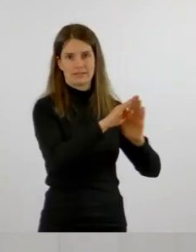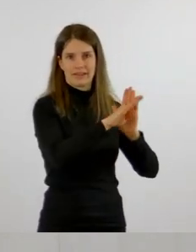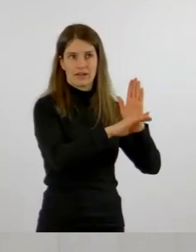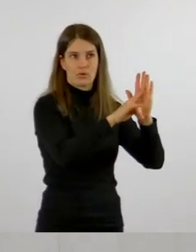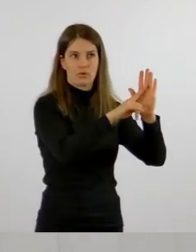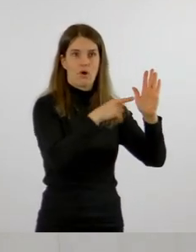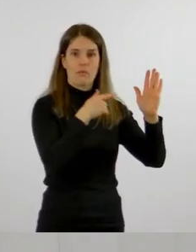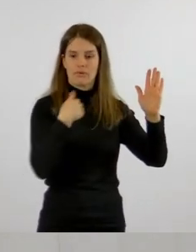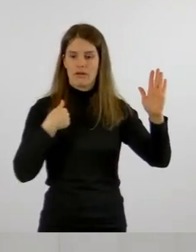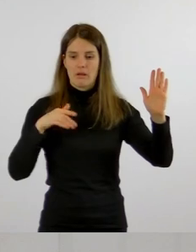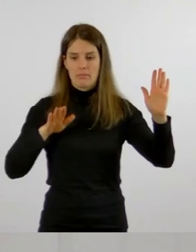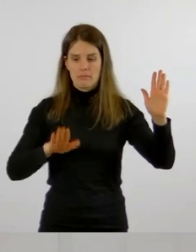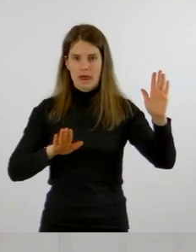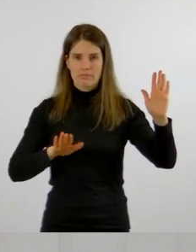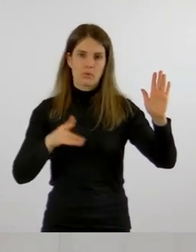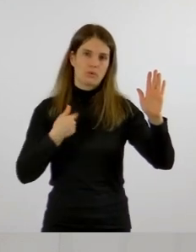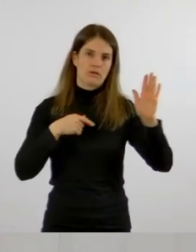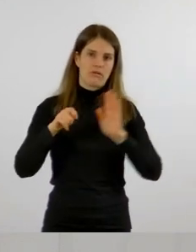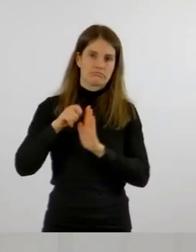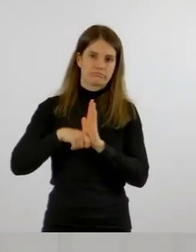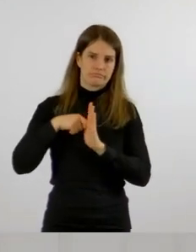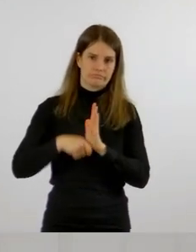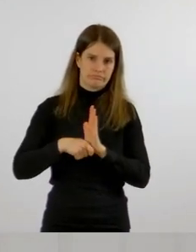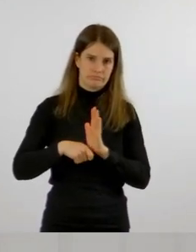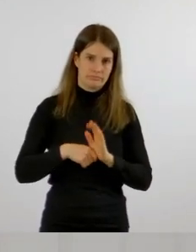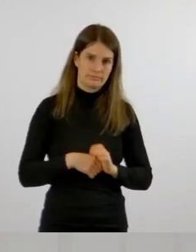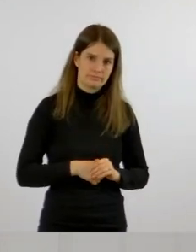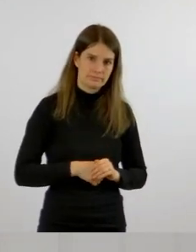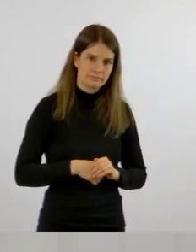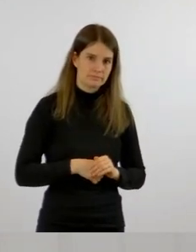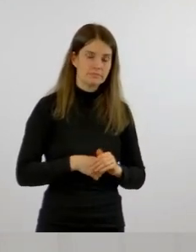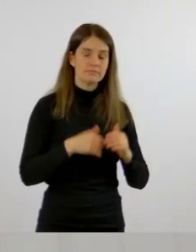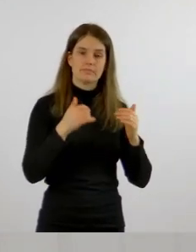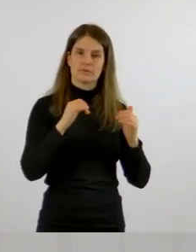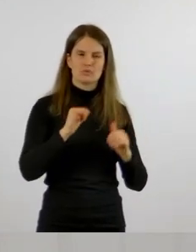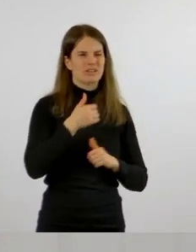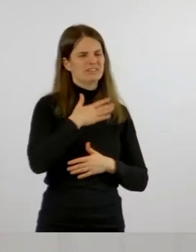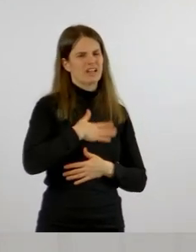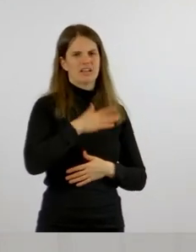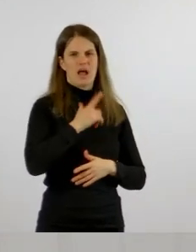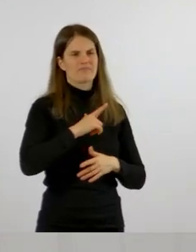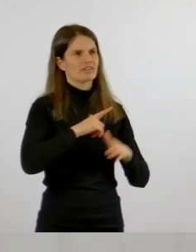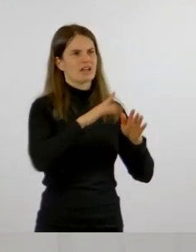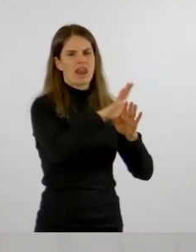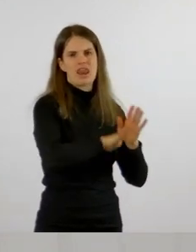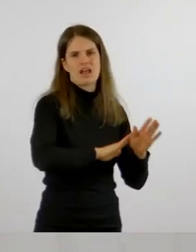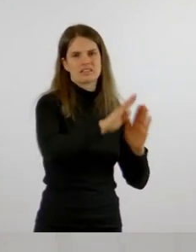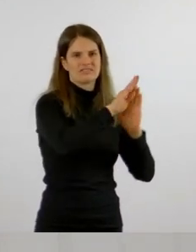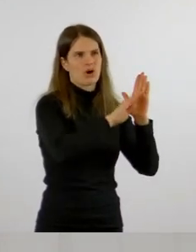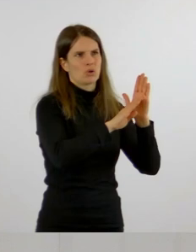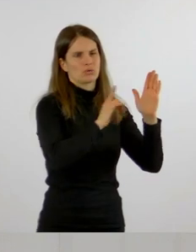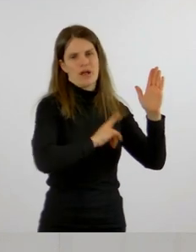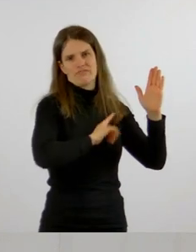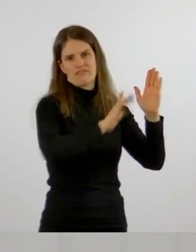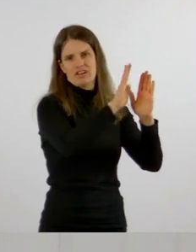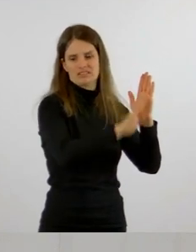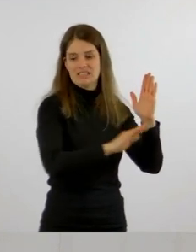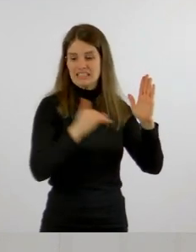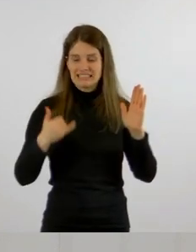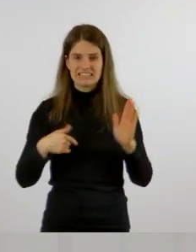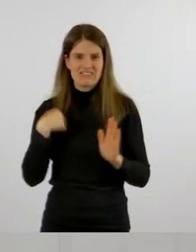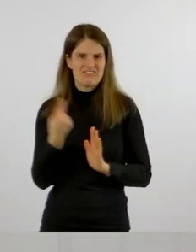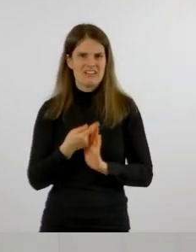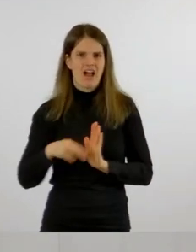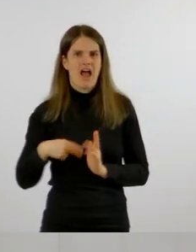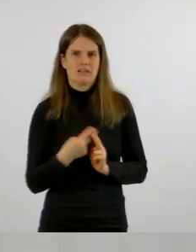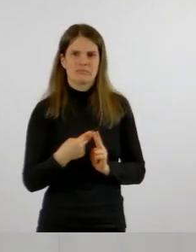auch noch aufheben. Wir würden jetzt sehr gerne erstmal die Landesverordnung abwarten. Das hat jetzt wenig Sinn, im Moment die Verordnung in